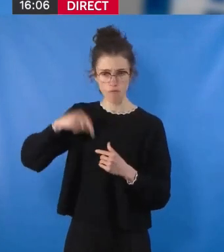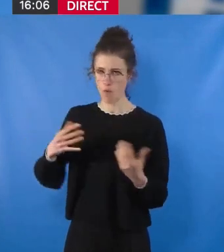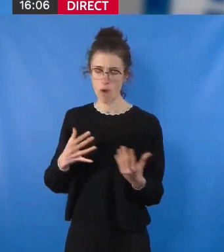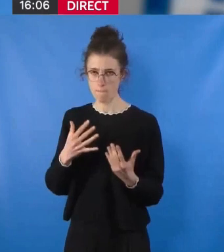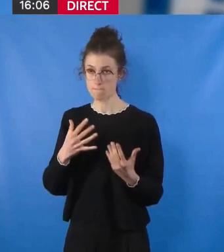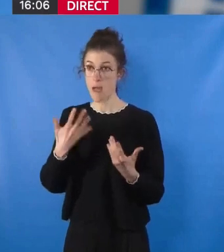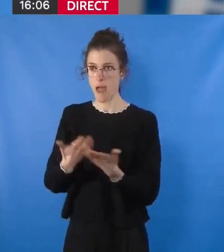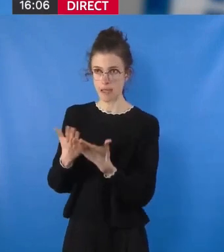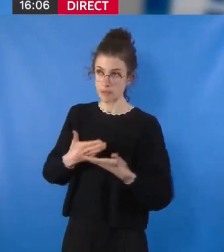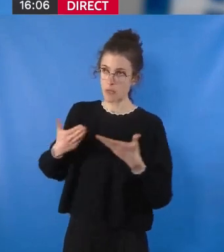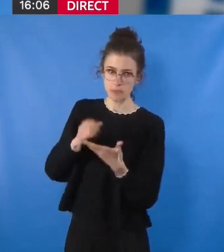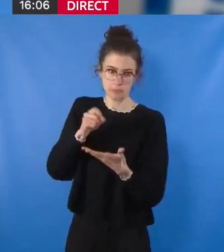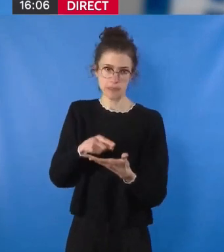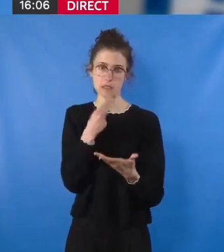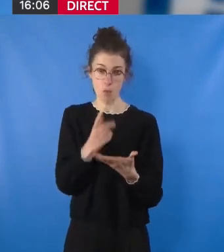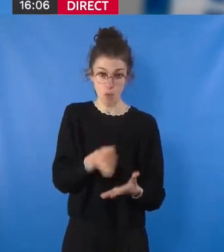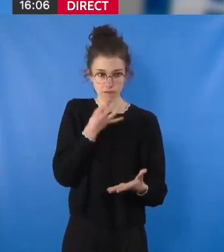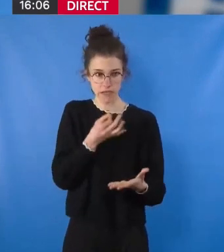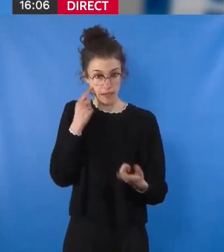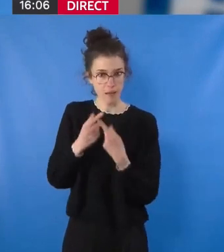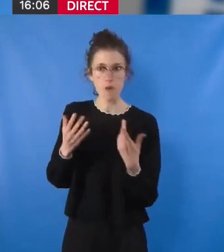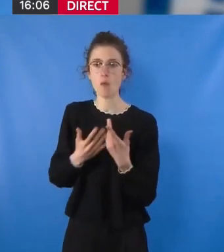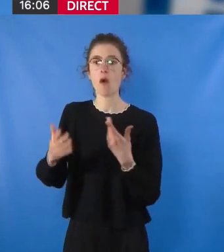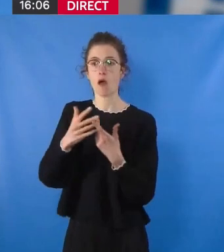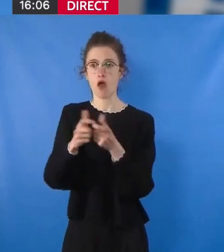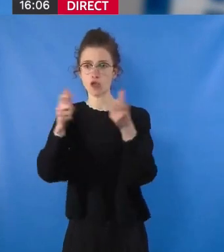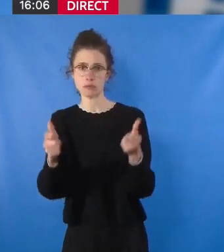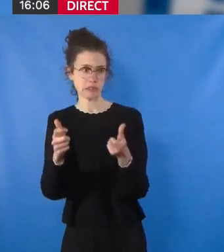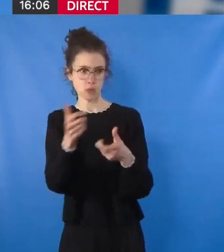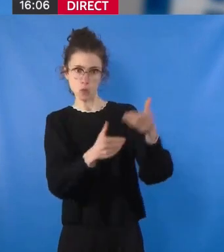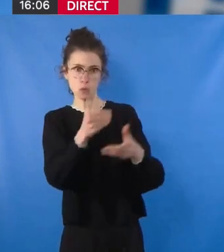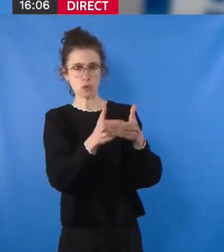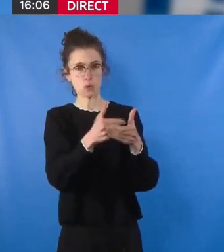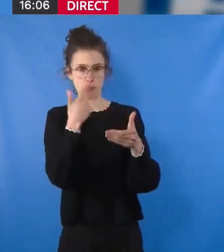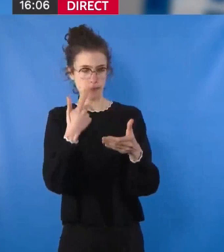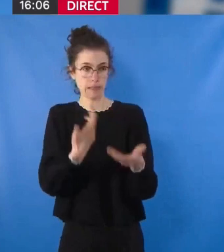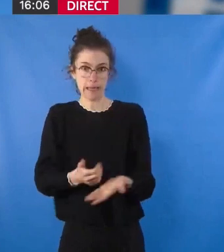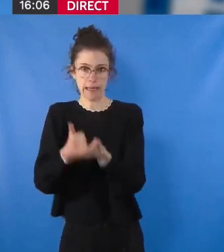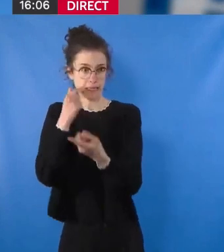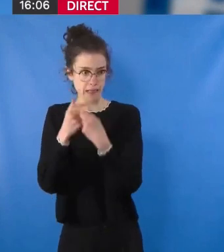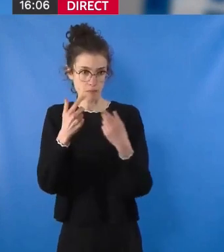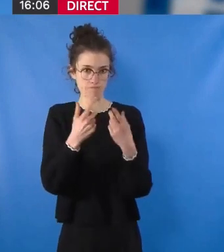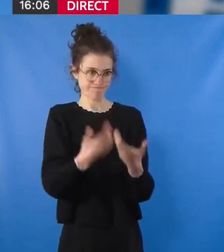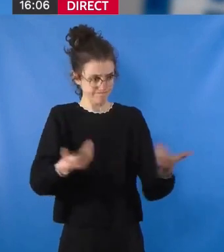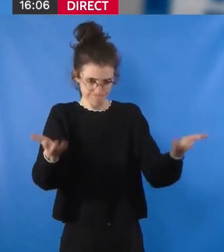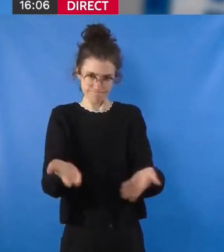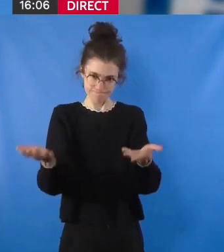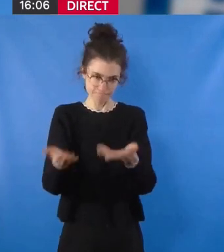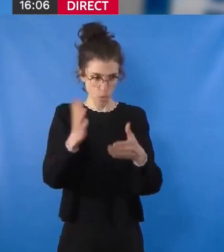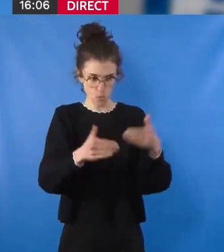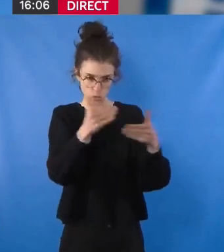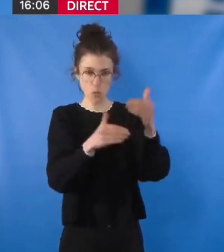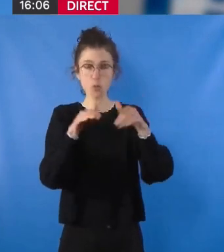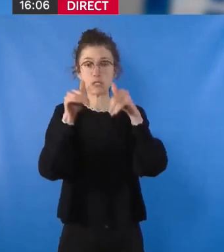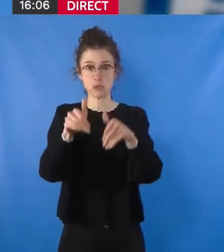aider les bailleurs à produire plus. Il ne s'agit pas de racheter les projets développés par le privé, de multiplier les VEFA, déjà très